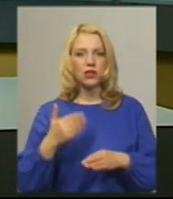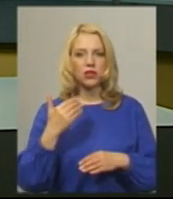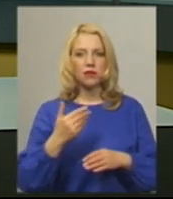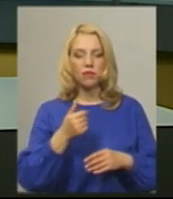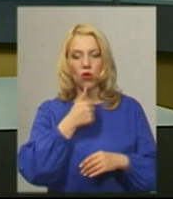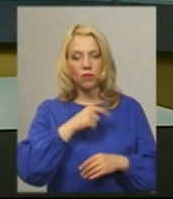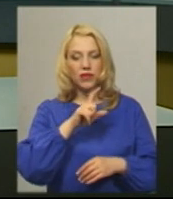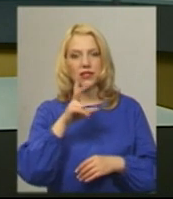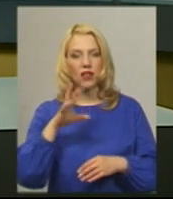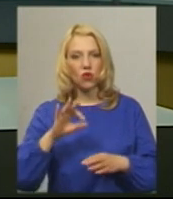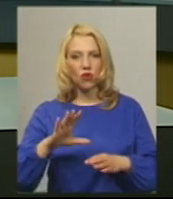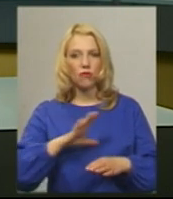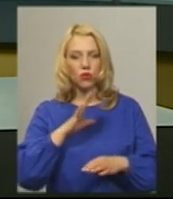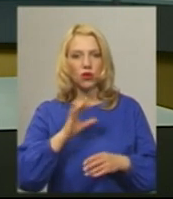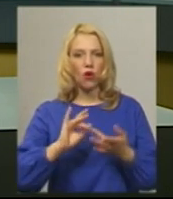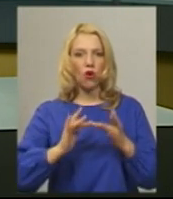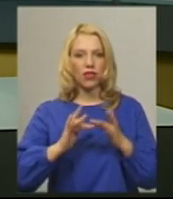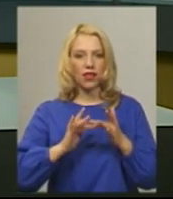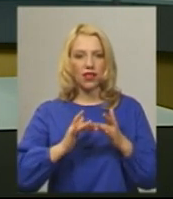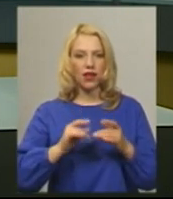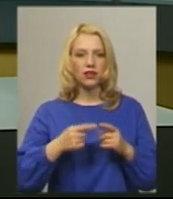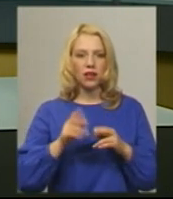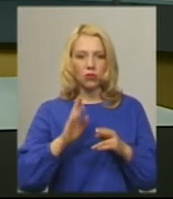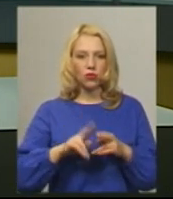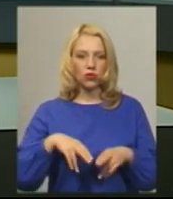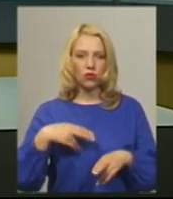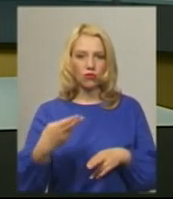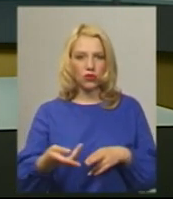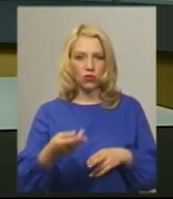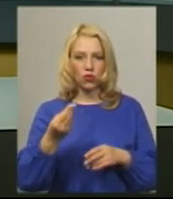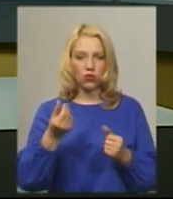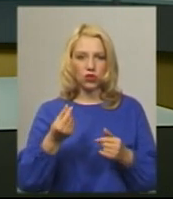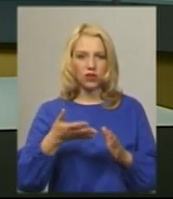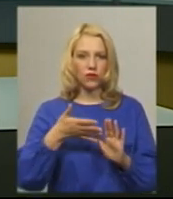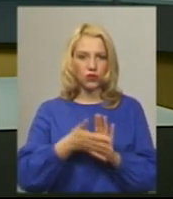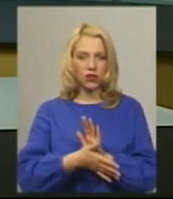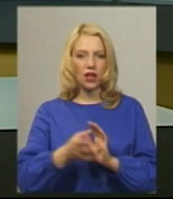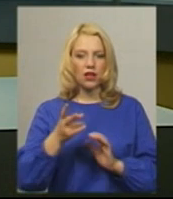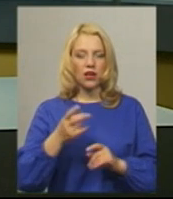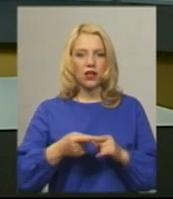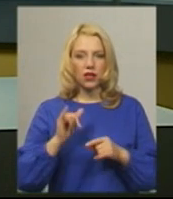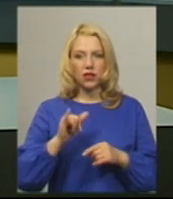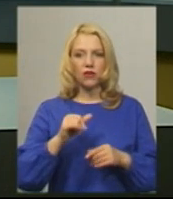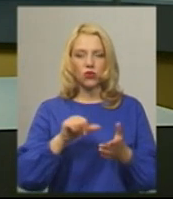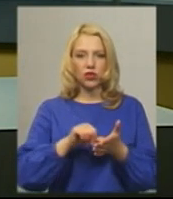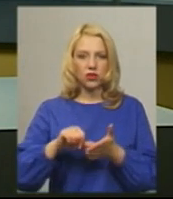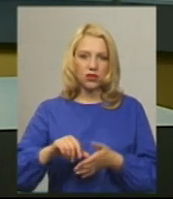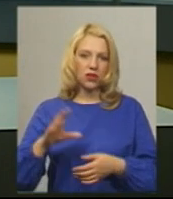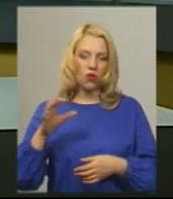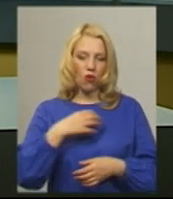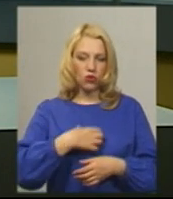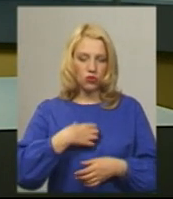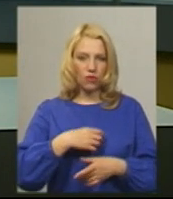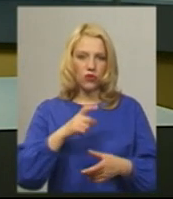пробне ЗНО цьогоріч відбулося в онлайн-режимі, компенсують витрачені гроші учасникам. Геннадій Кузьменко додає, учасники основної